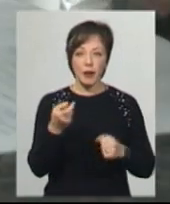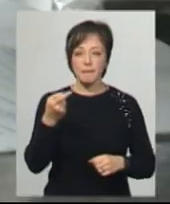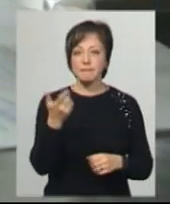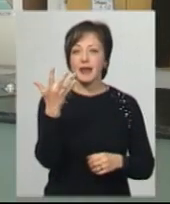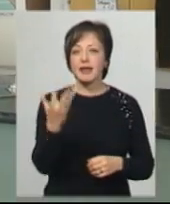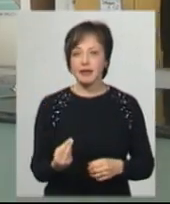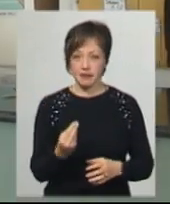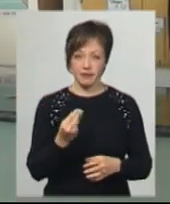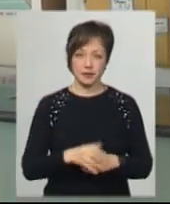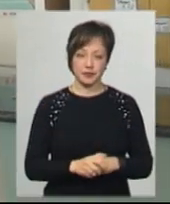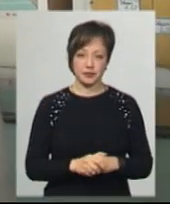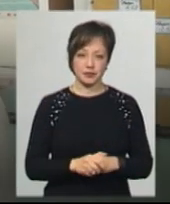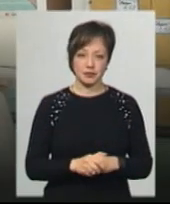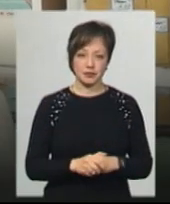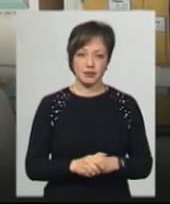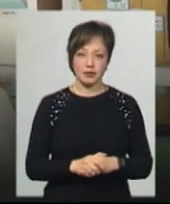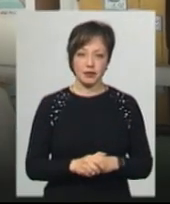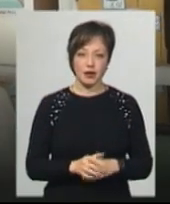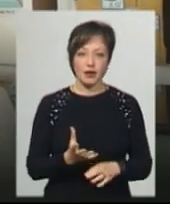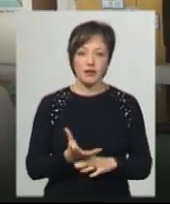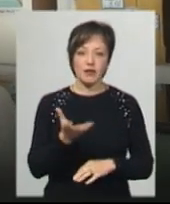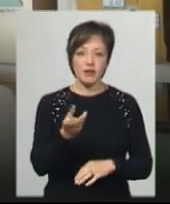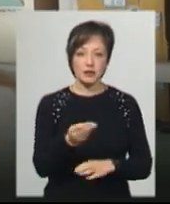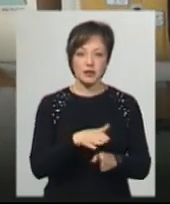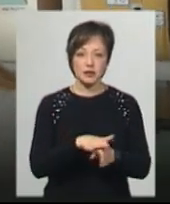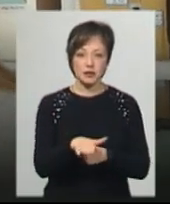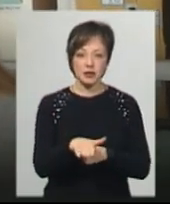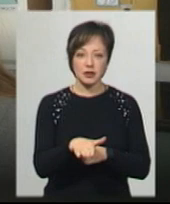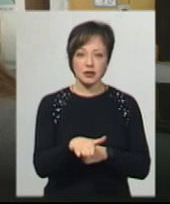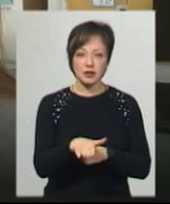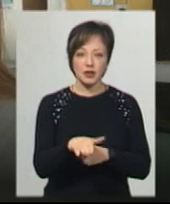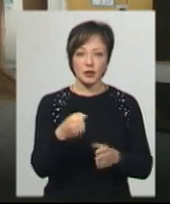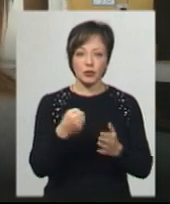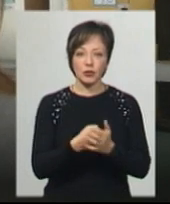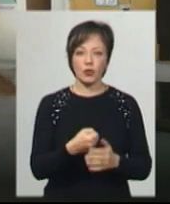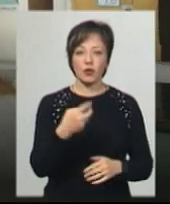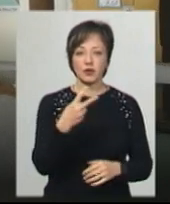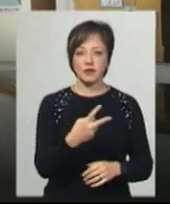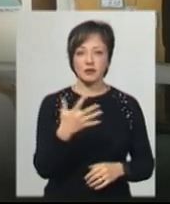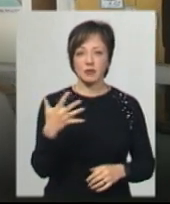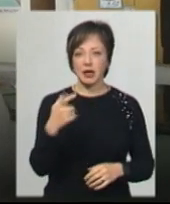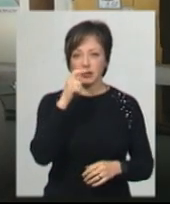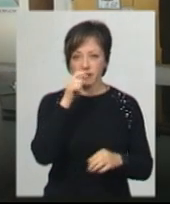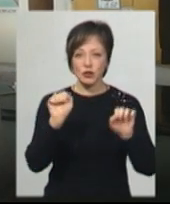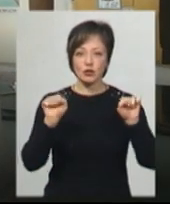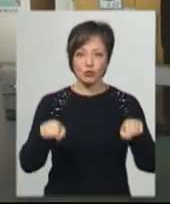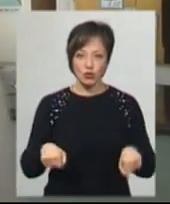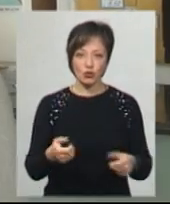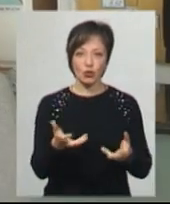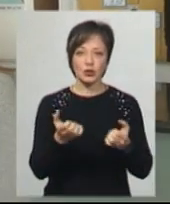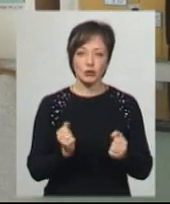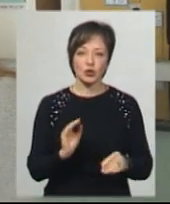календарних діб. Виплата основної пенсії здійснюється по 25 квітня, зможуть отримати